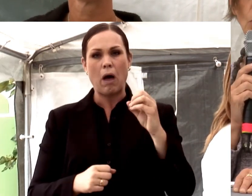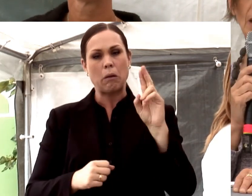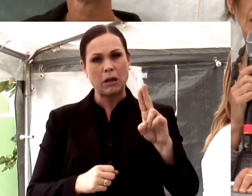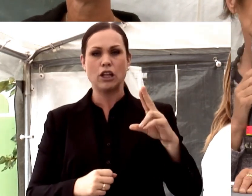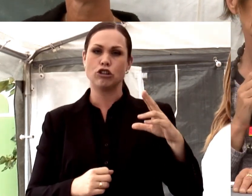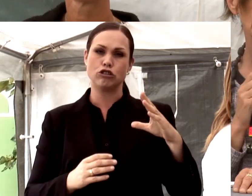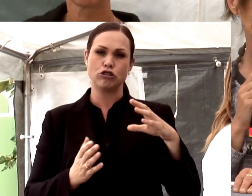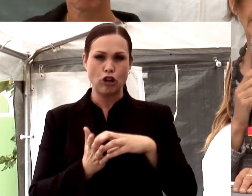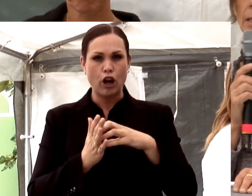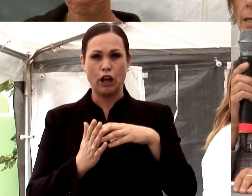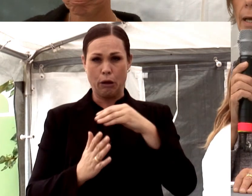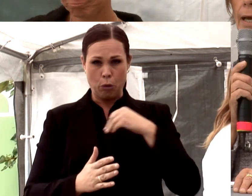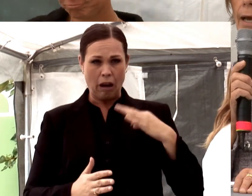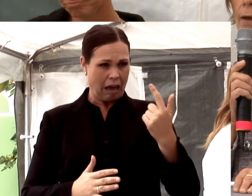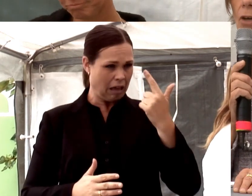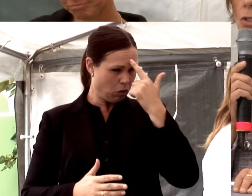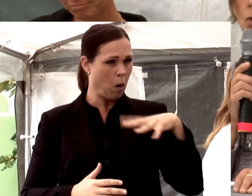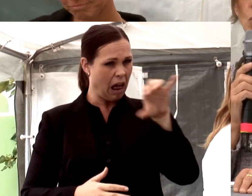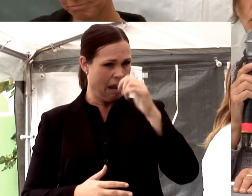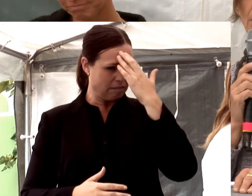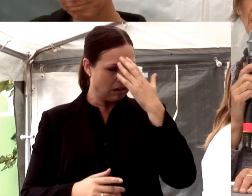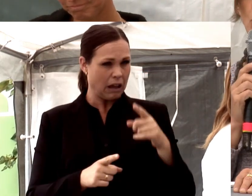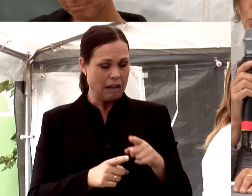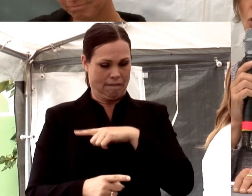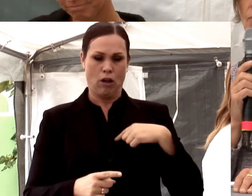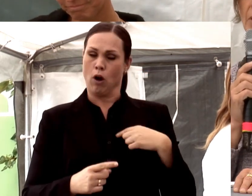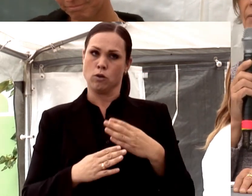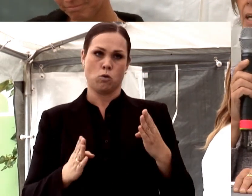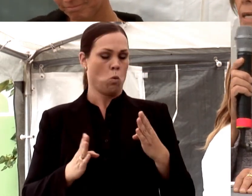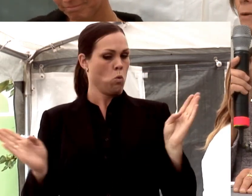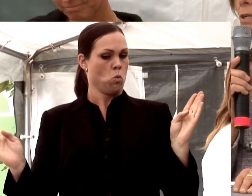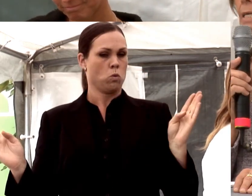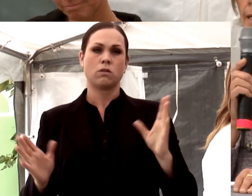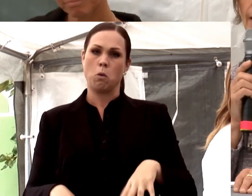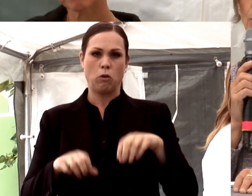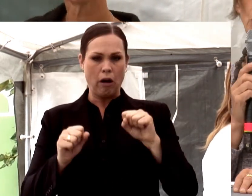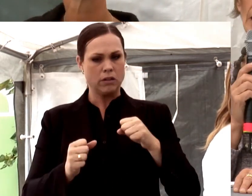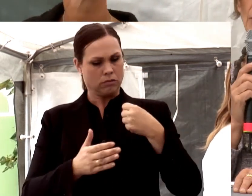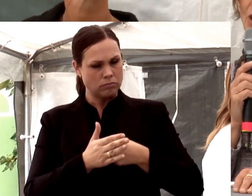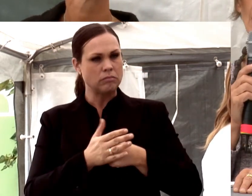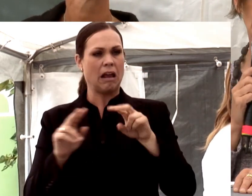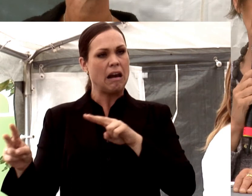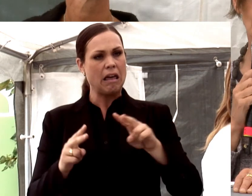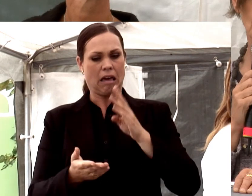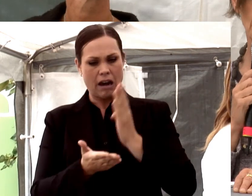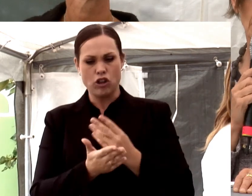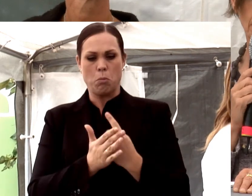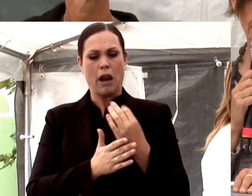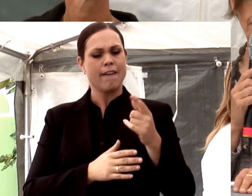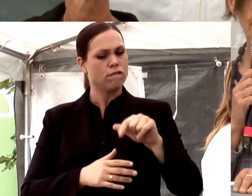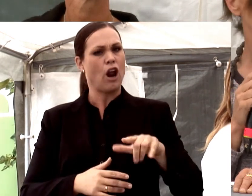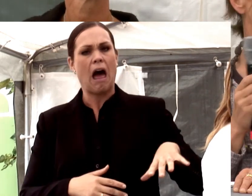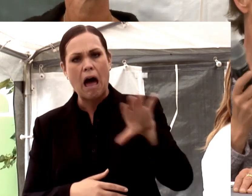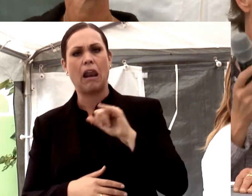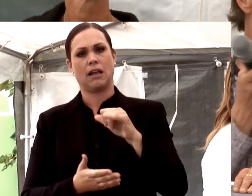jag tror att alla känner till den. Vi har ett stort, brett uppdrag. Vi ska verka för lika rätt och möjligheter för alla i vårt samhälle.